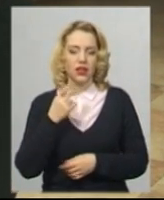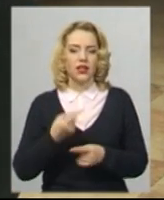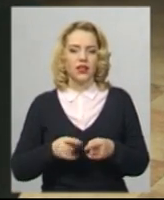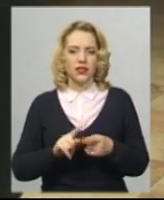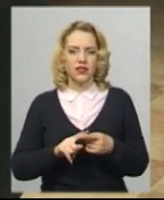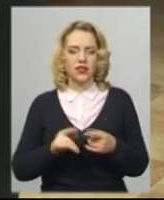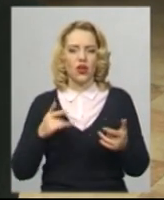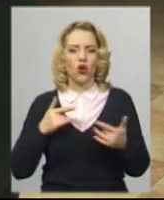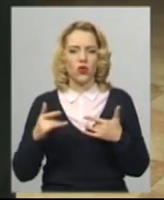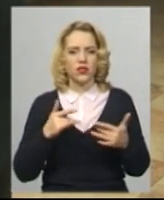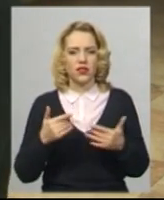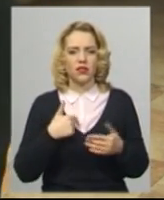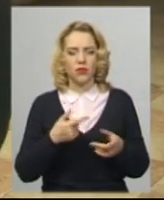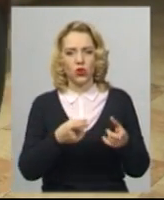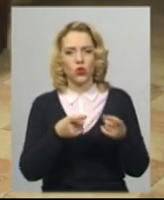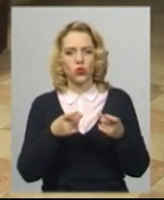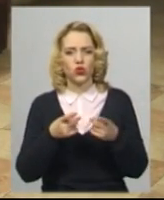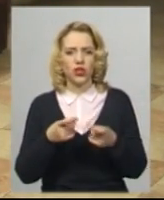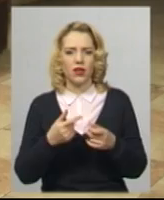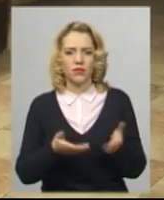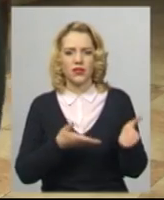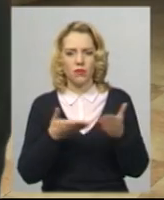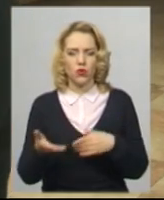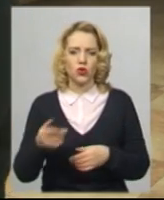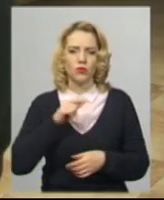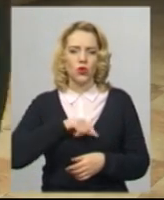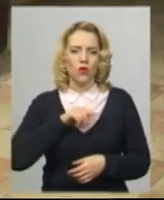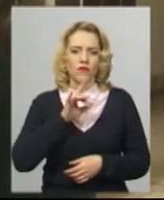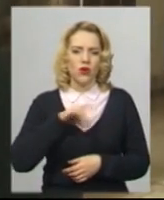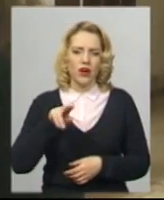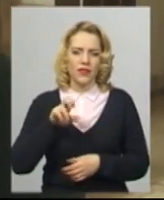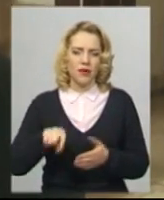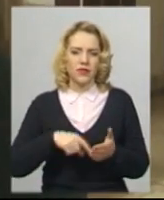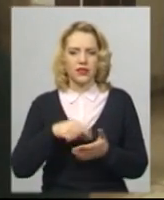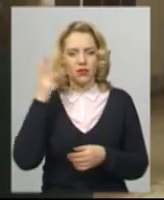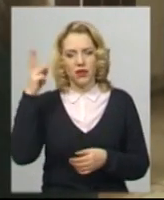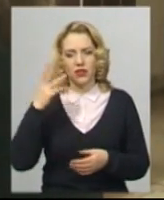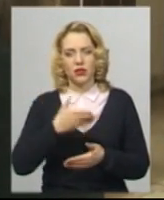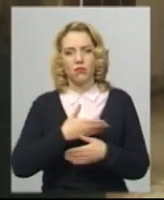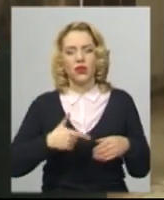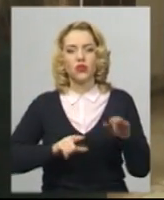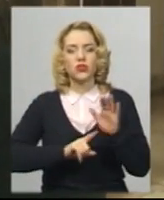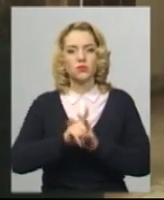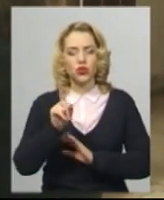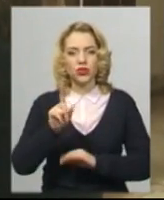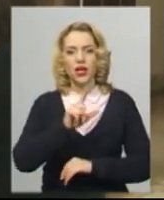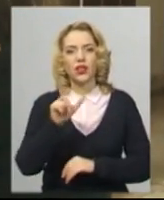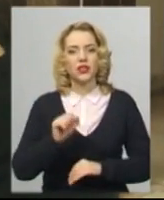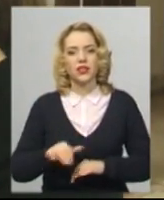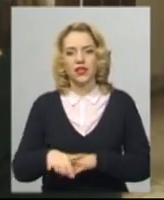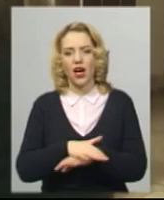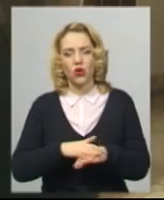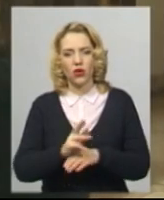концерти ми долучаємо, запрошуємо Духовну раду міста Хмельницького. Розпочинали ми з народного